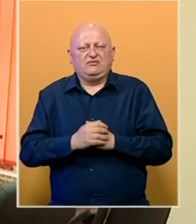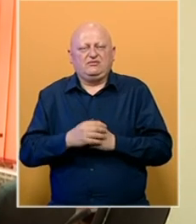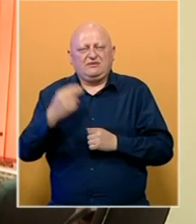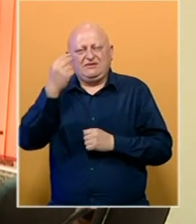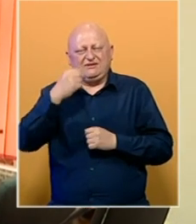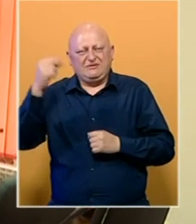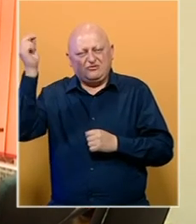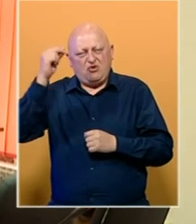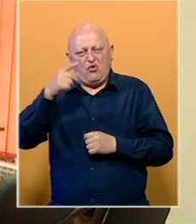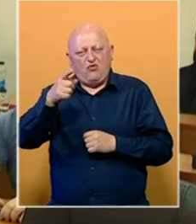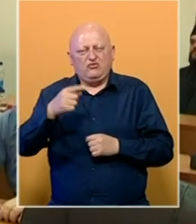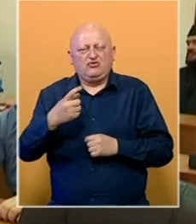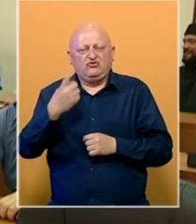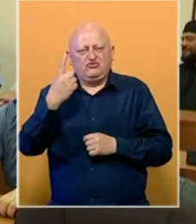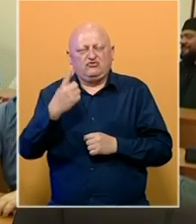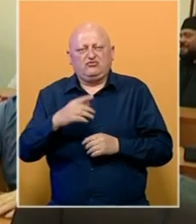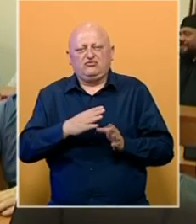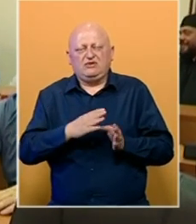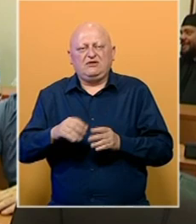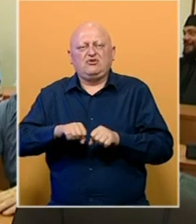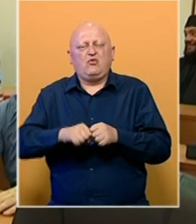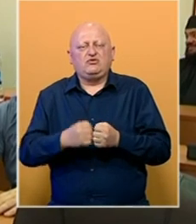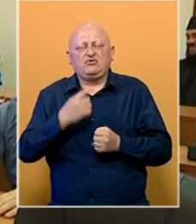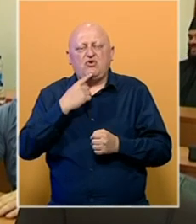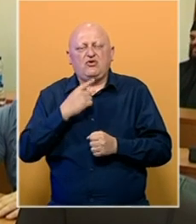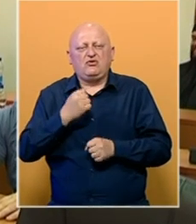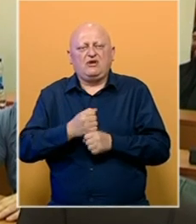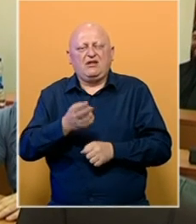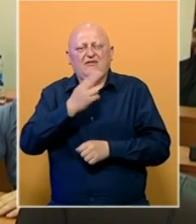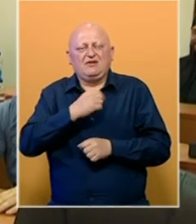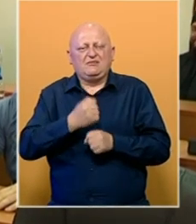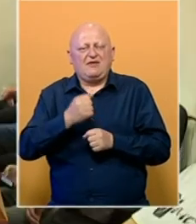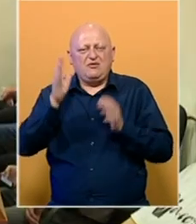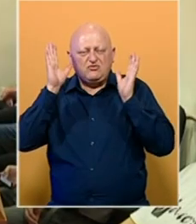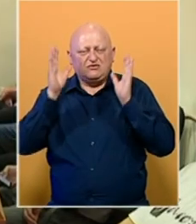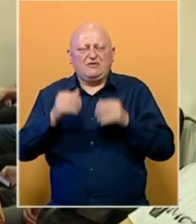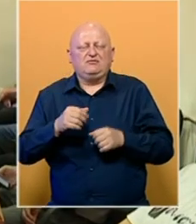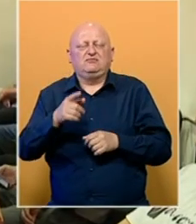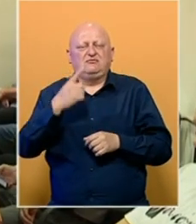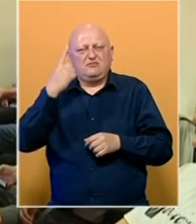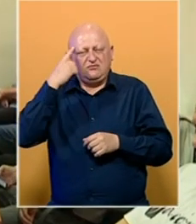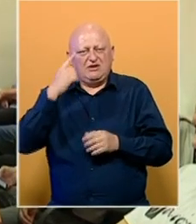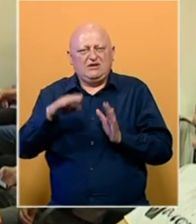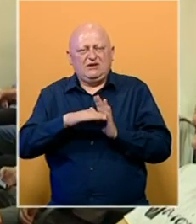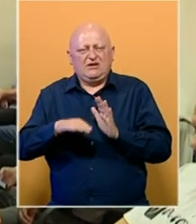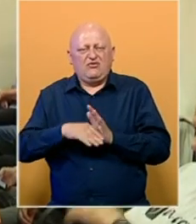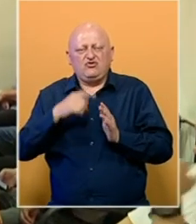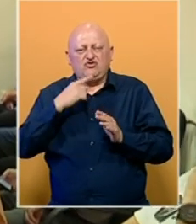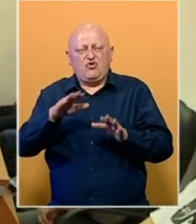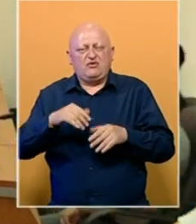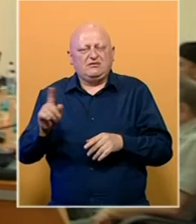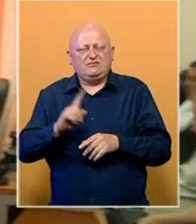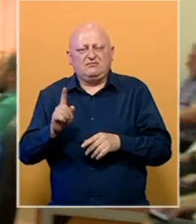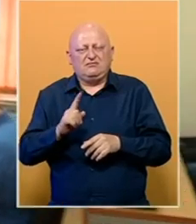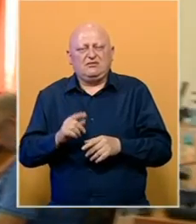Srpski odbornici kažu da je ovo još jedna u nizu obstrukcija koja je u radu vlasti prave bošnjaci. Smatraju da rezolucija koju su usvojili ne